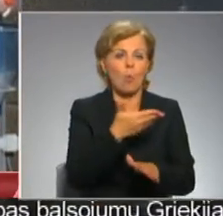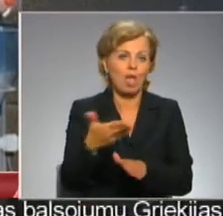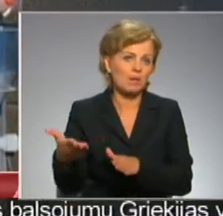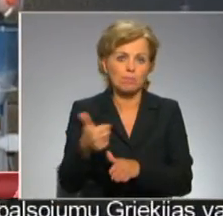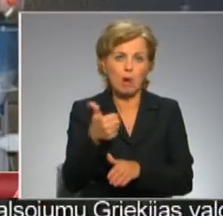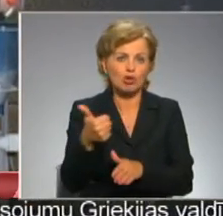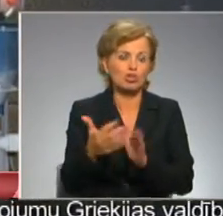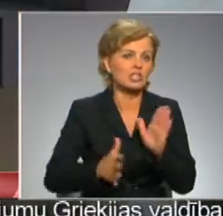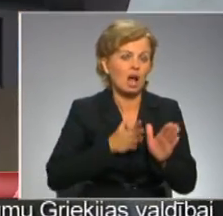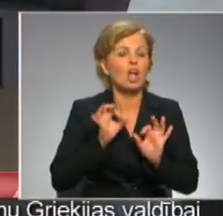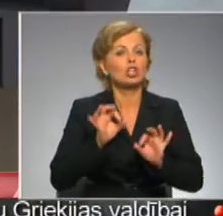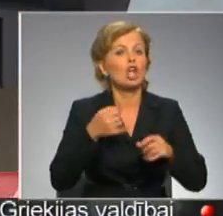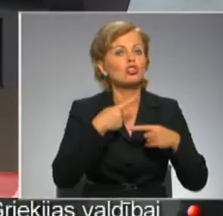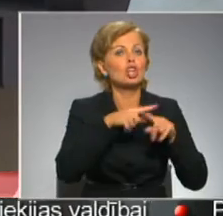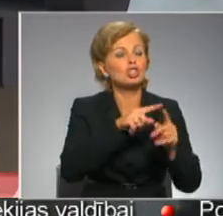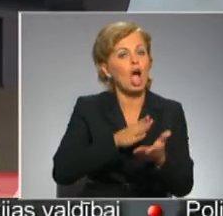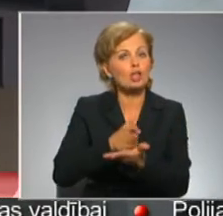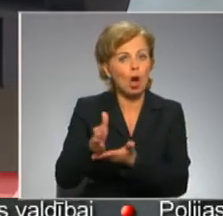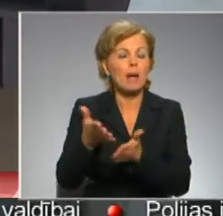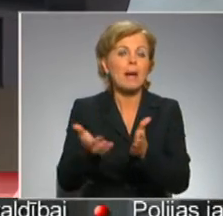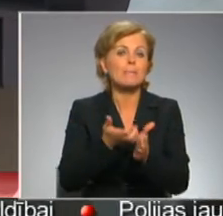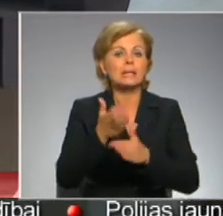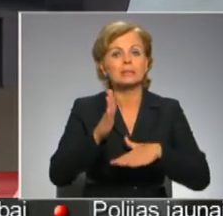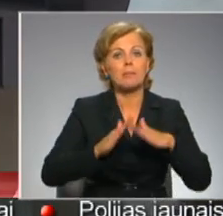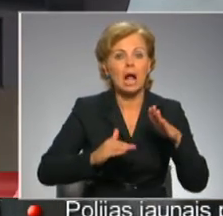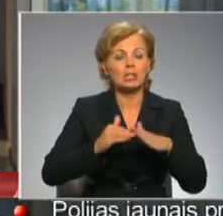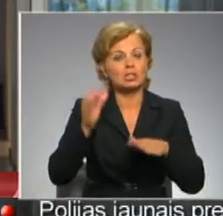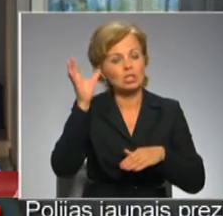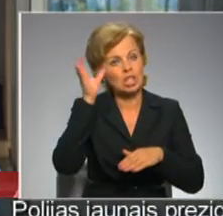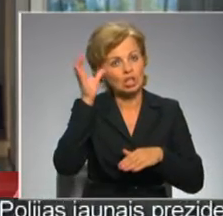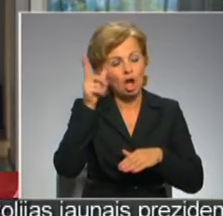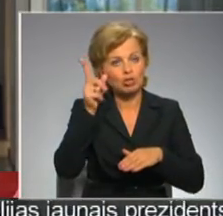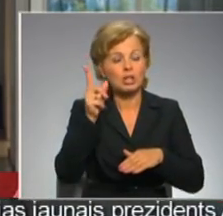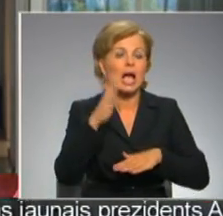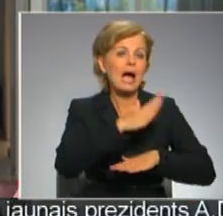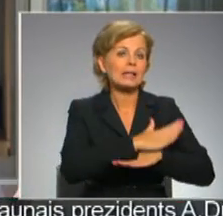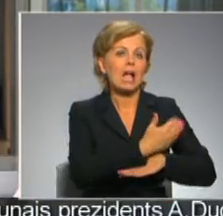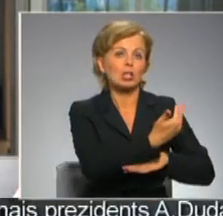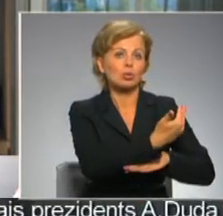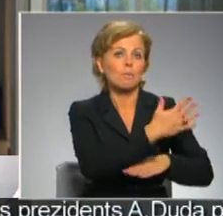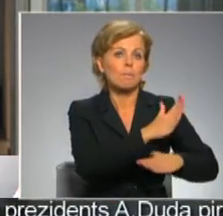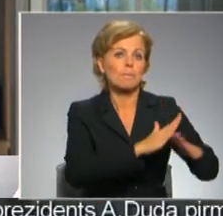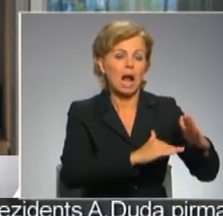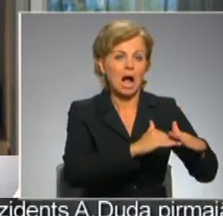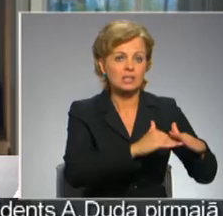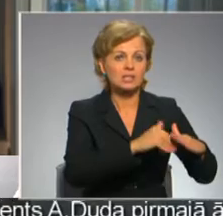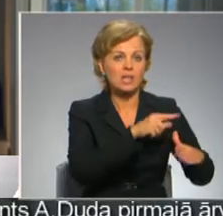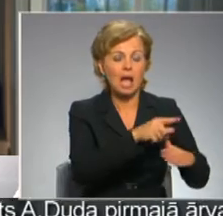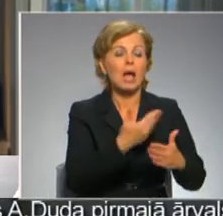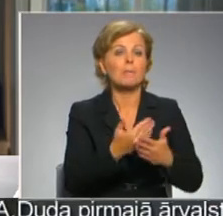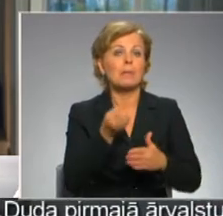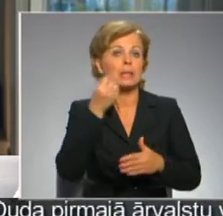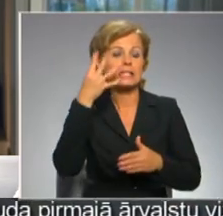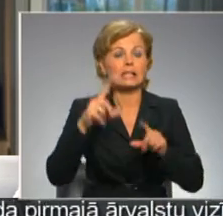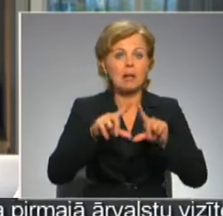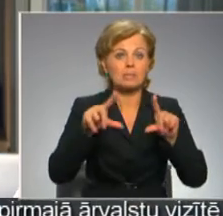inženierjumās, pietrūks praktisko un teoreitisko zināšanu. Rietumu praksa rāda to, ja izglītības